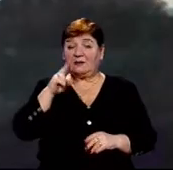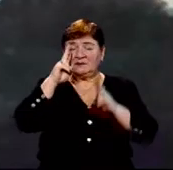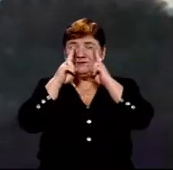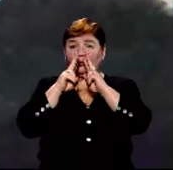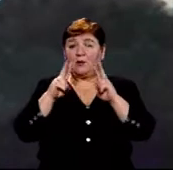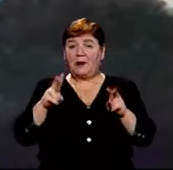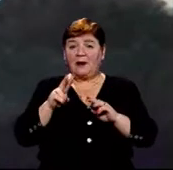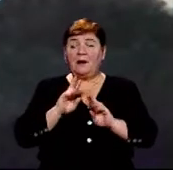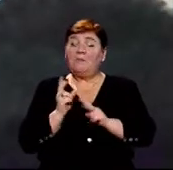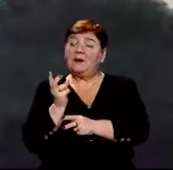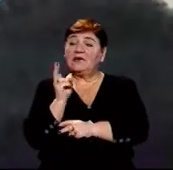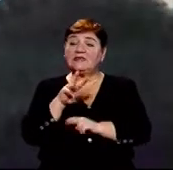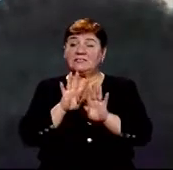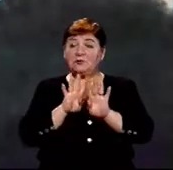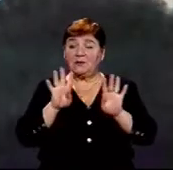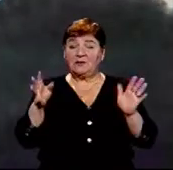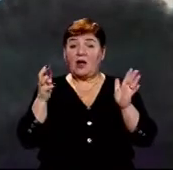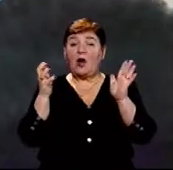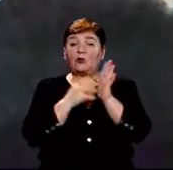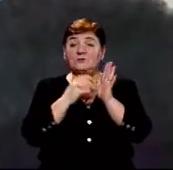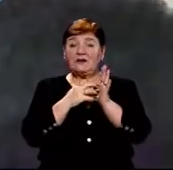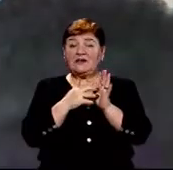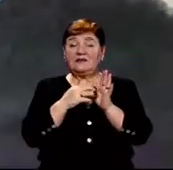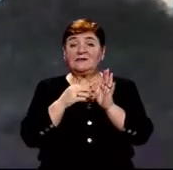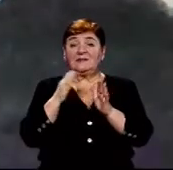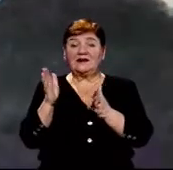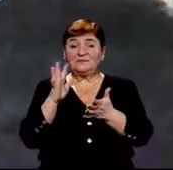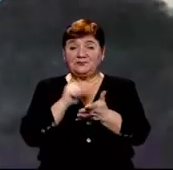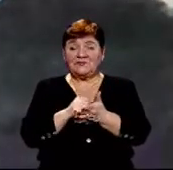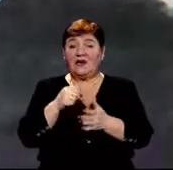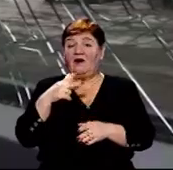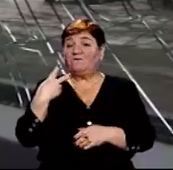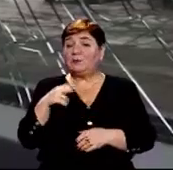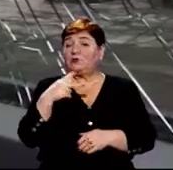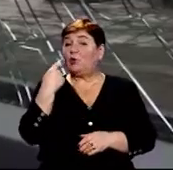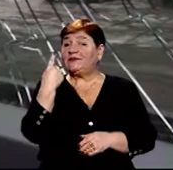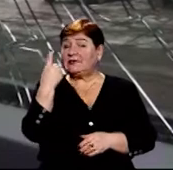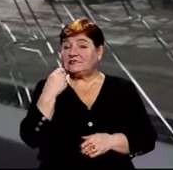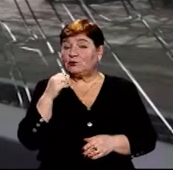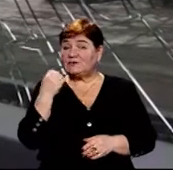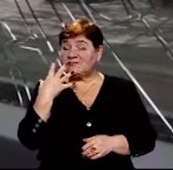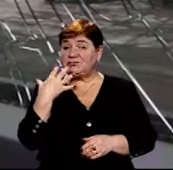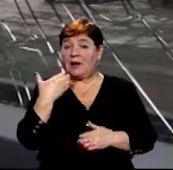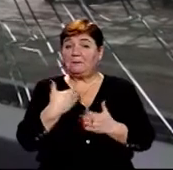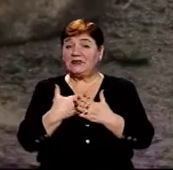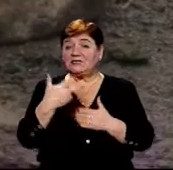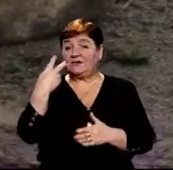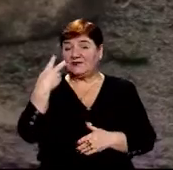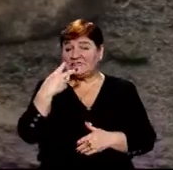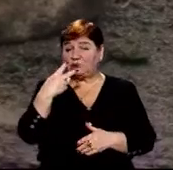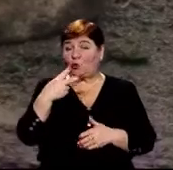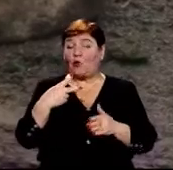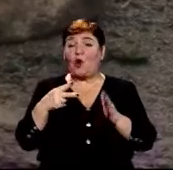перелізла через паркан стоянки, розбила скло на двох автобусах і втекла. Випадок стався 11 січня близько 20.00. Поруч з